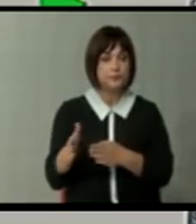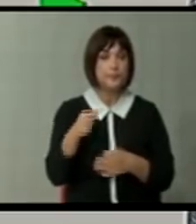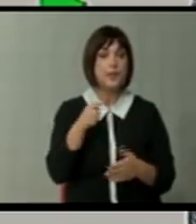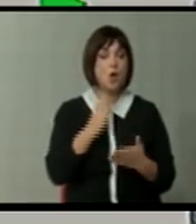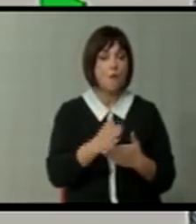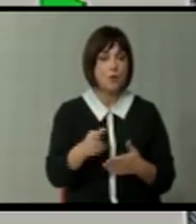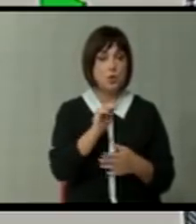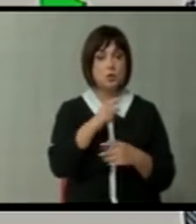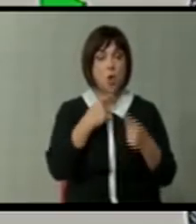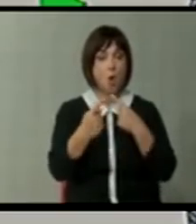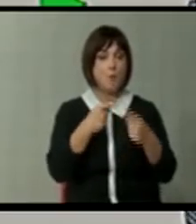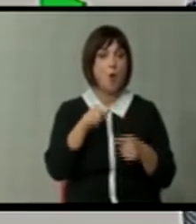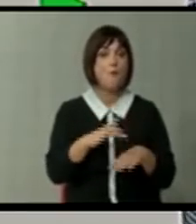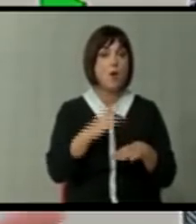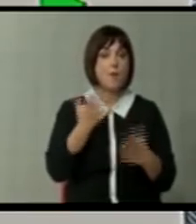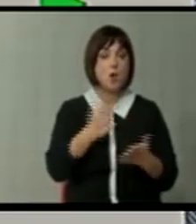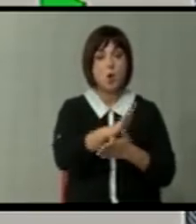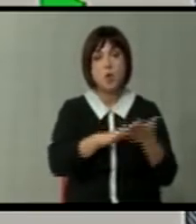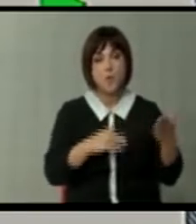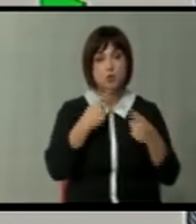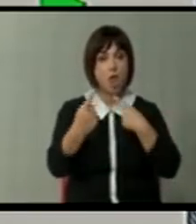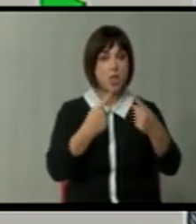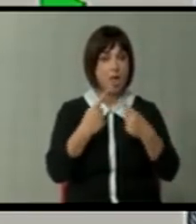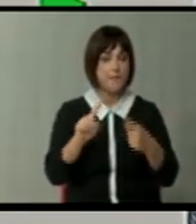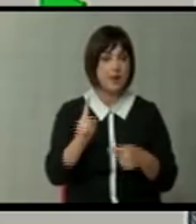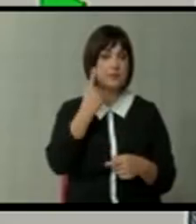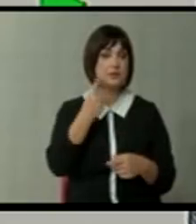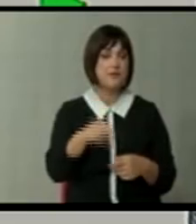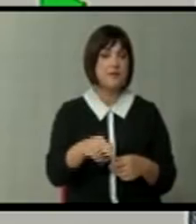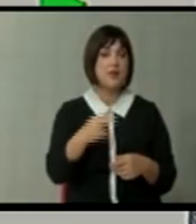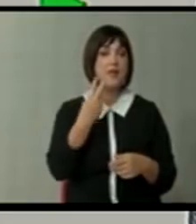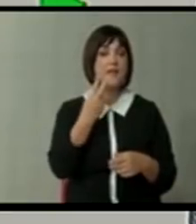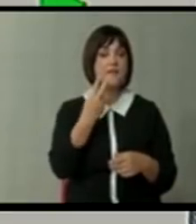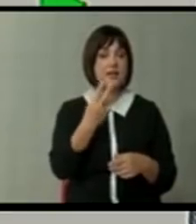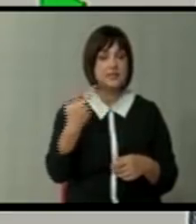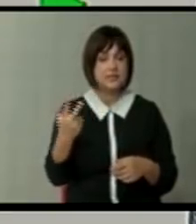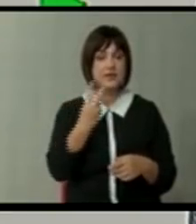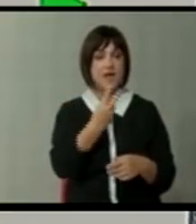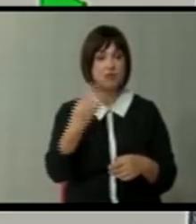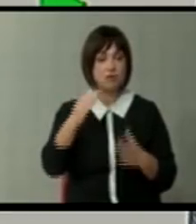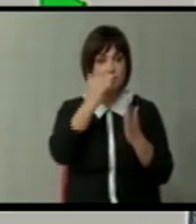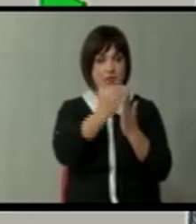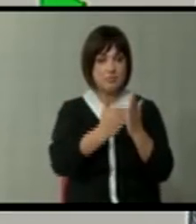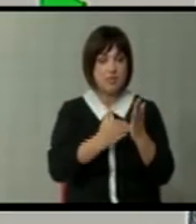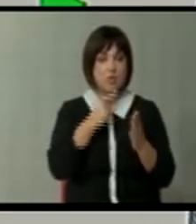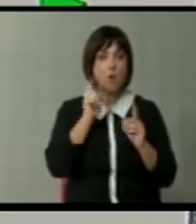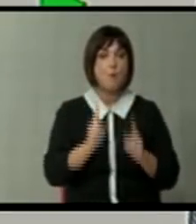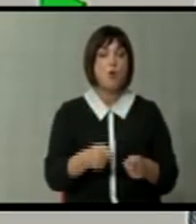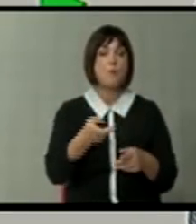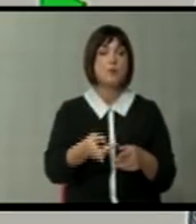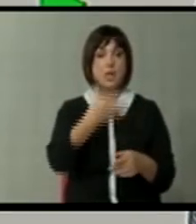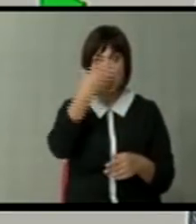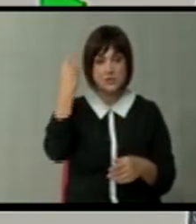Тоа со преговорите. И онен момент ние која ќе почеме да преговораме првенствено по главијата 23-24, тие работи сакали и не, ние ќе мора да ги